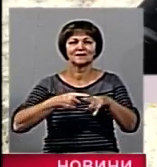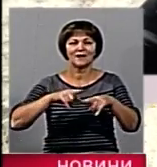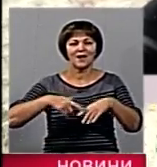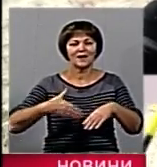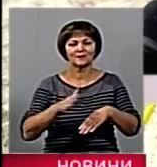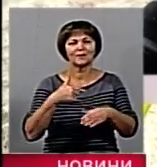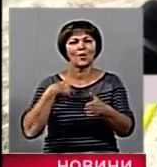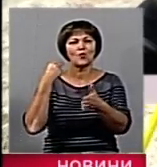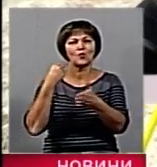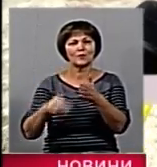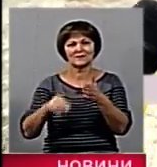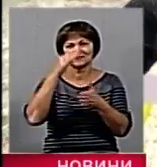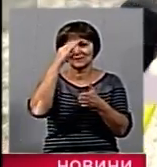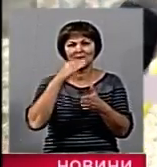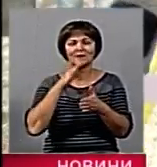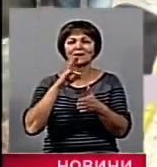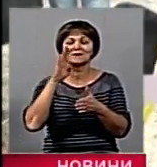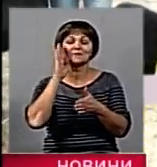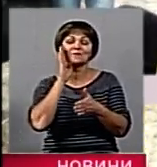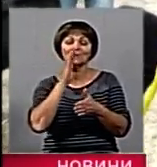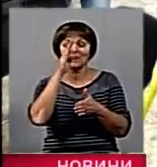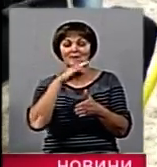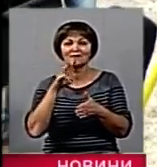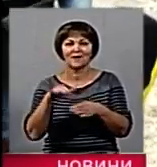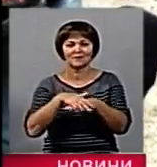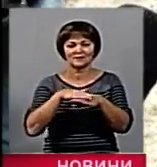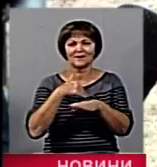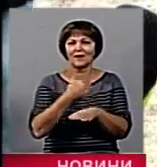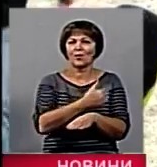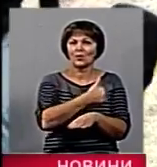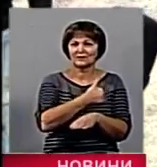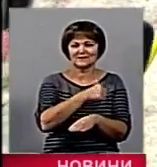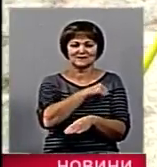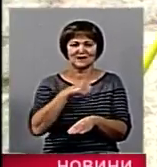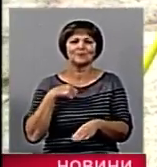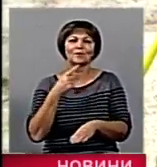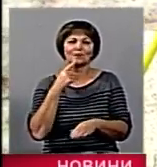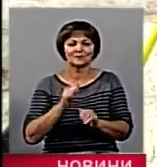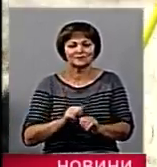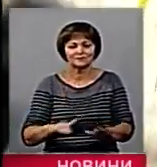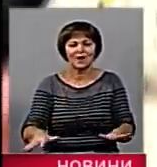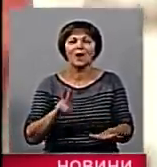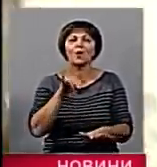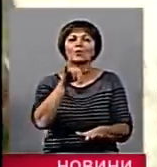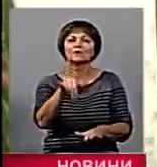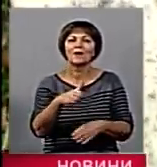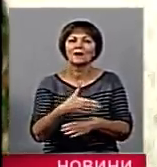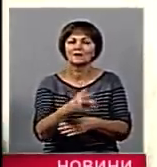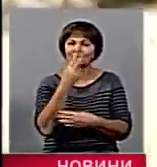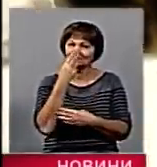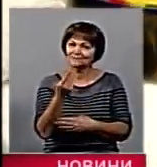яку я купила з папою на базарі. Це захотілося зробити сам. Покажи, яка у тебе риба тут.